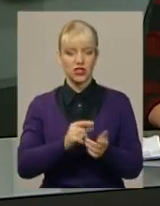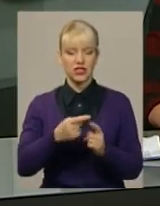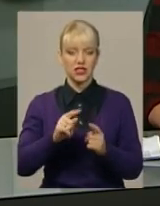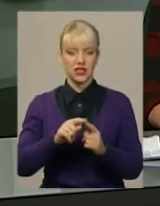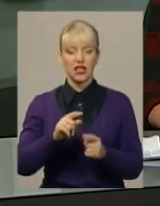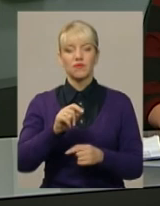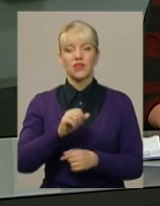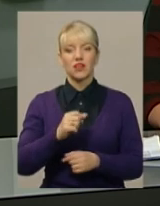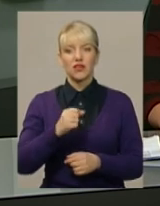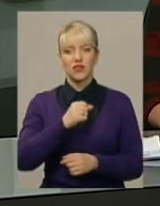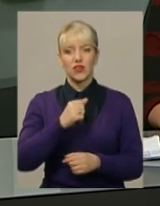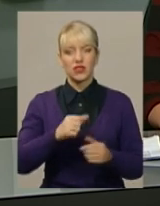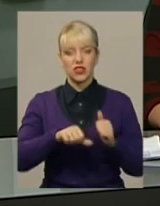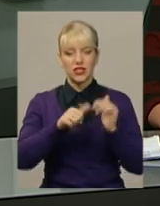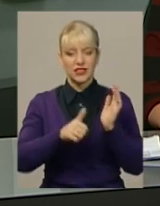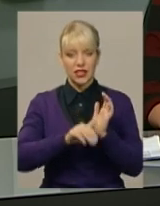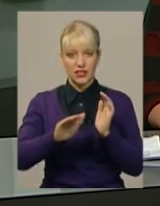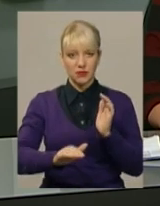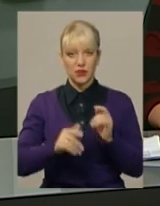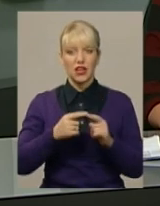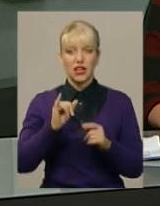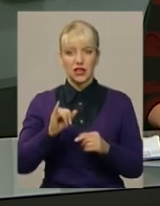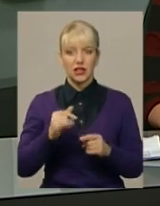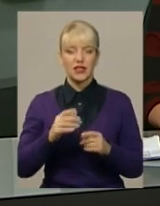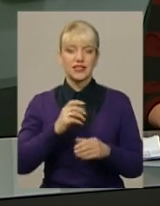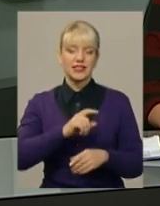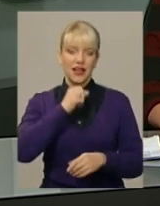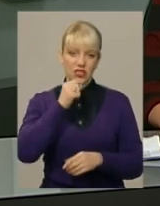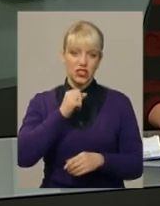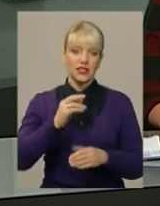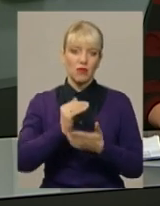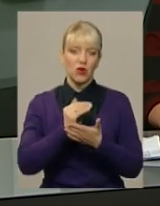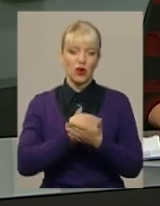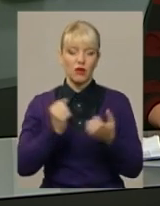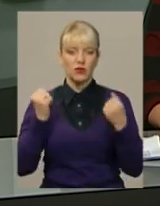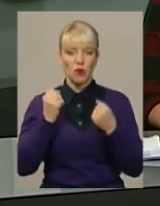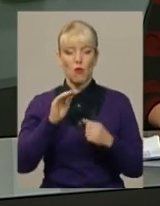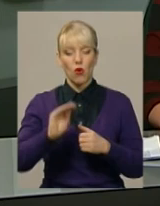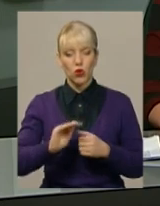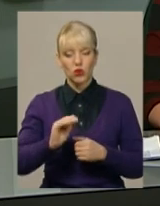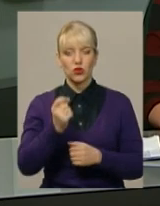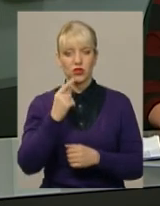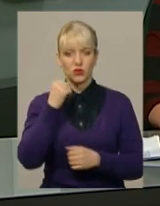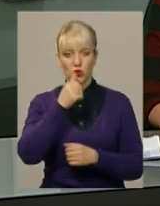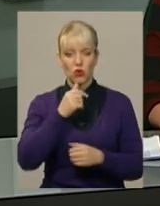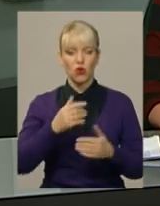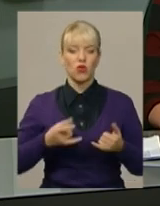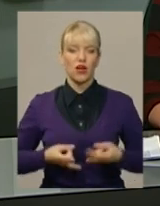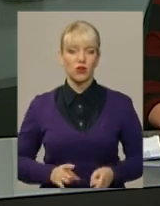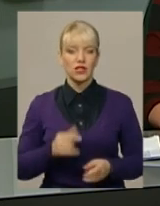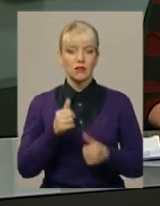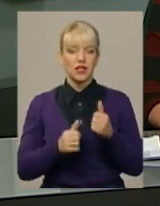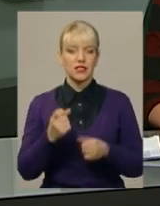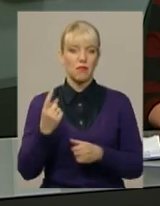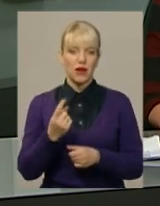віком молодші за 16. Старші виступають за програмою майстрів спорту. Молодші 2011 року народження змагаються за